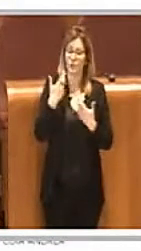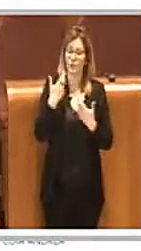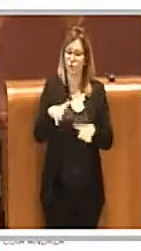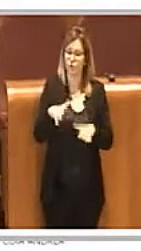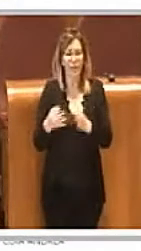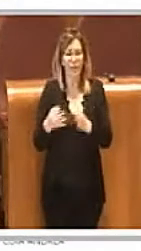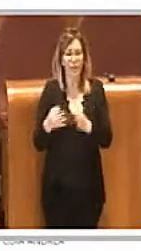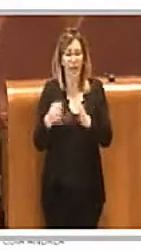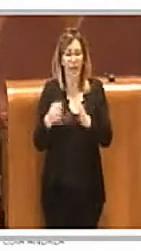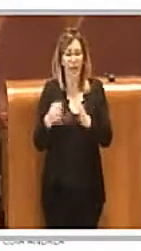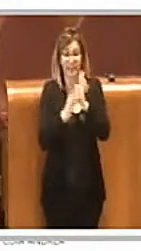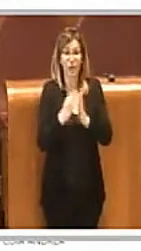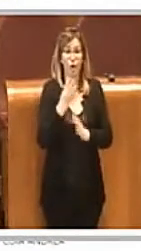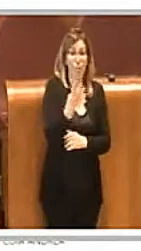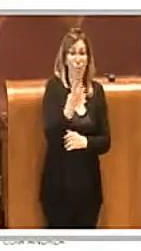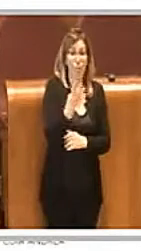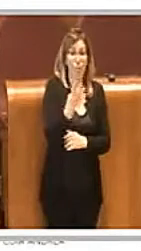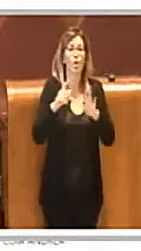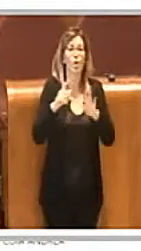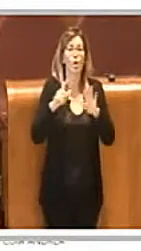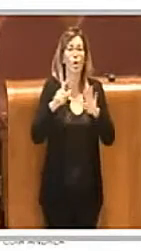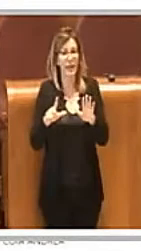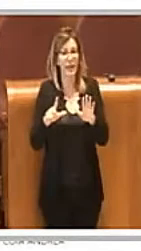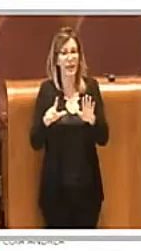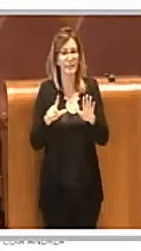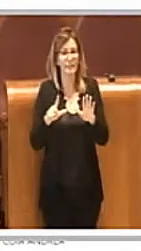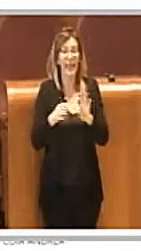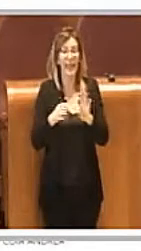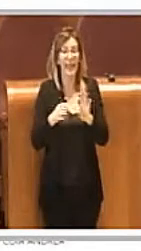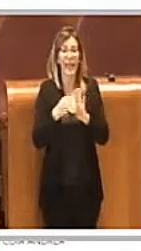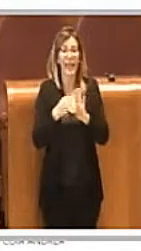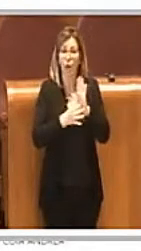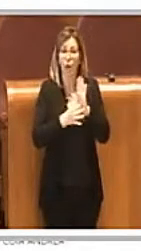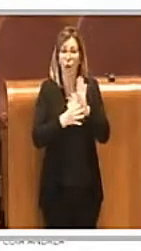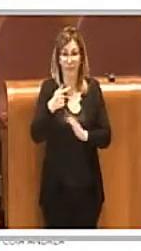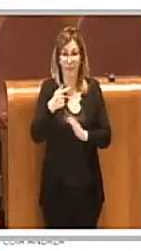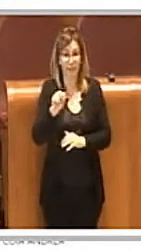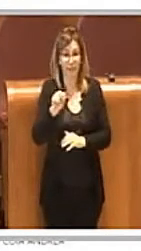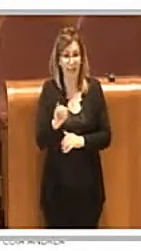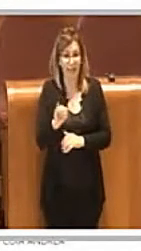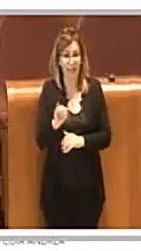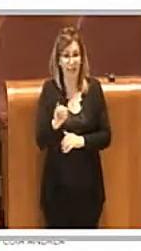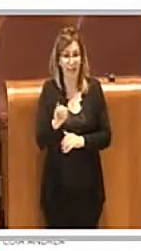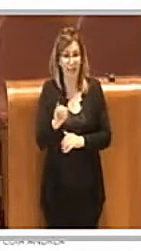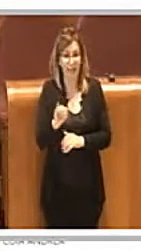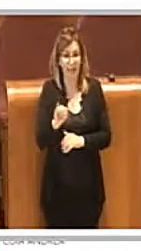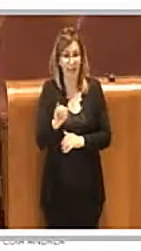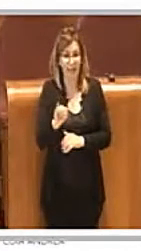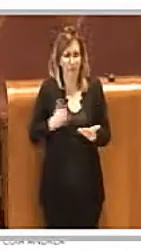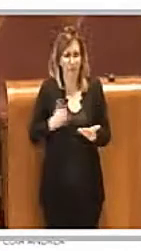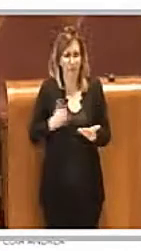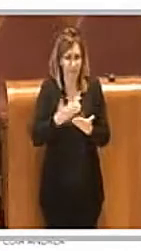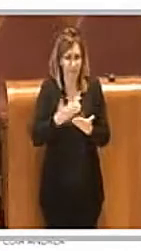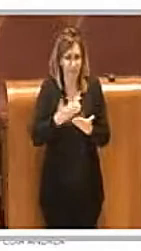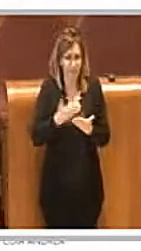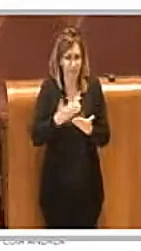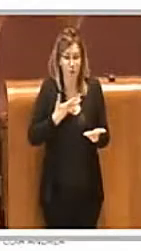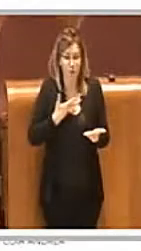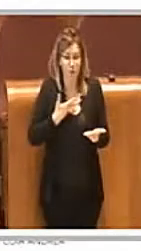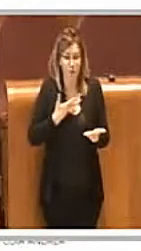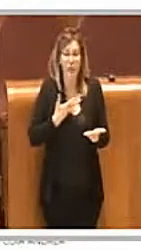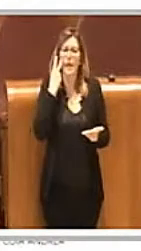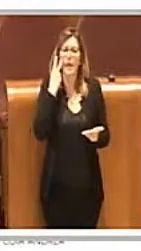dagli articoli 4 e 7 del regolamento tari, oggi vigente, è